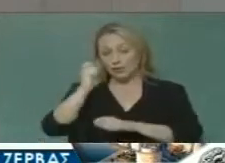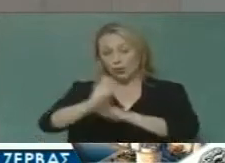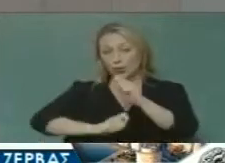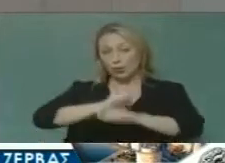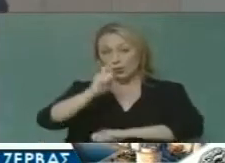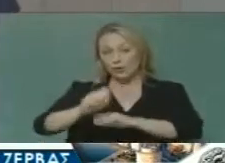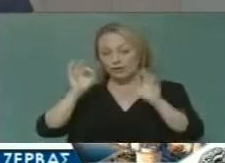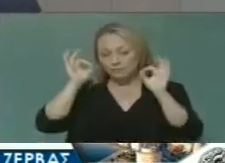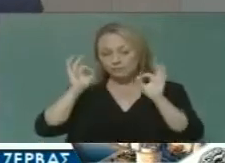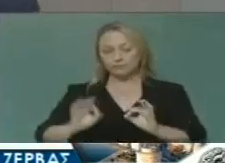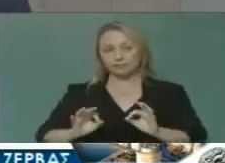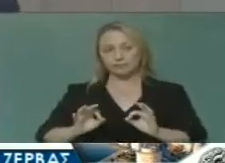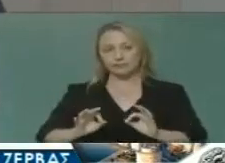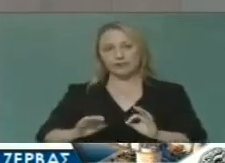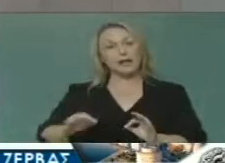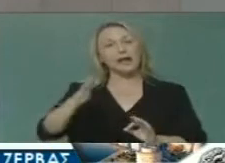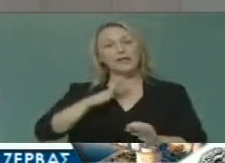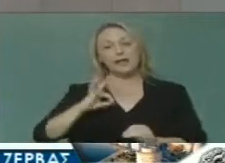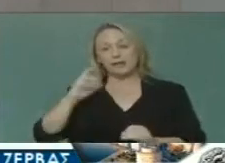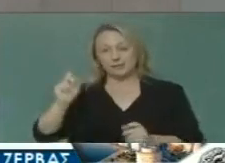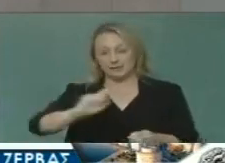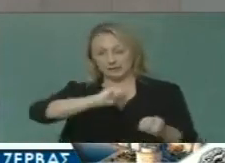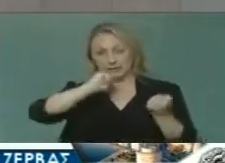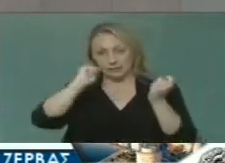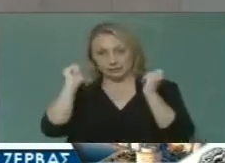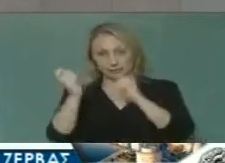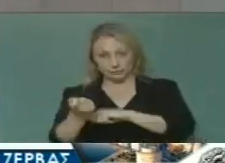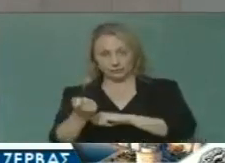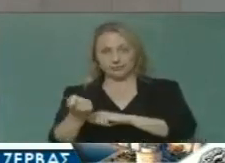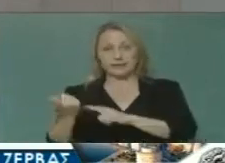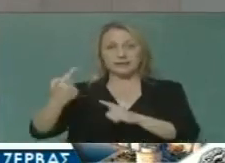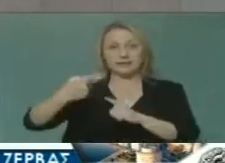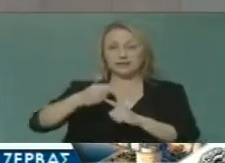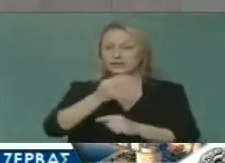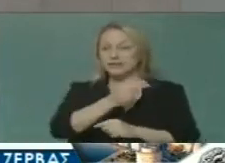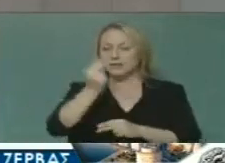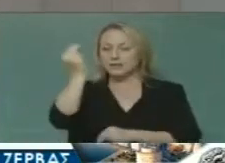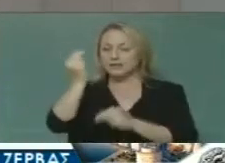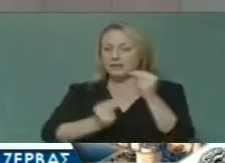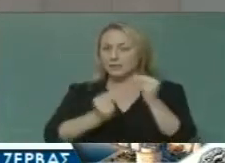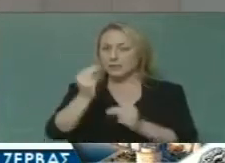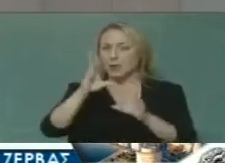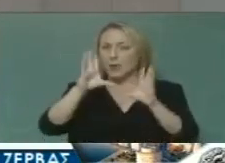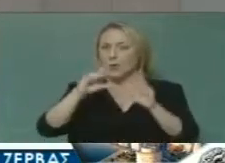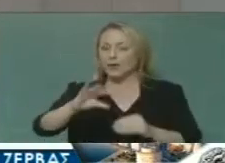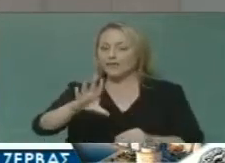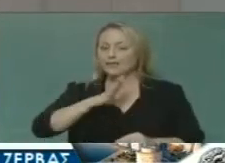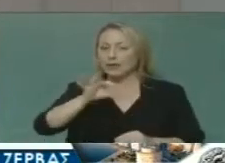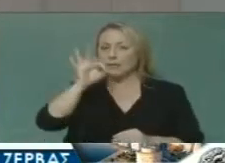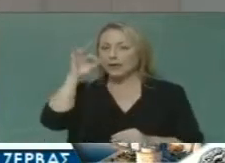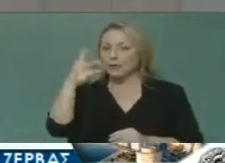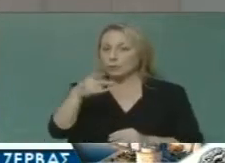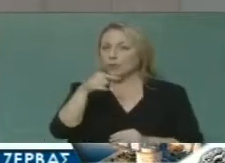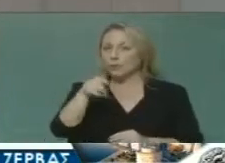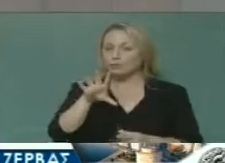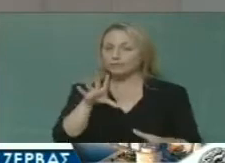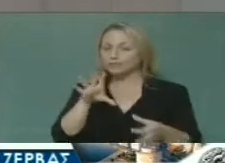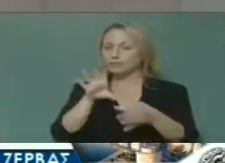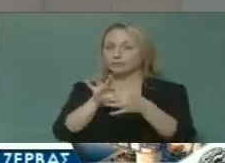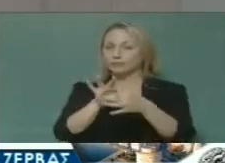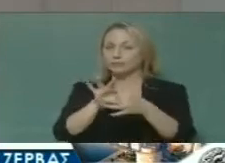στροφή και στην καθημερινότητα αλλά και στην ενασχόληση με τα προβλήματα που αφορούν το Δημότη σε θέματα που